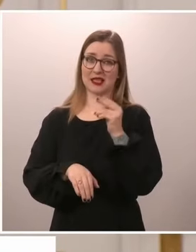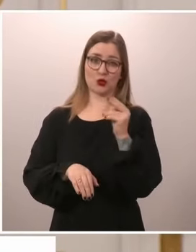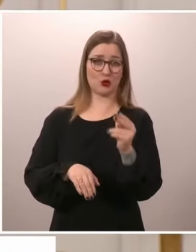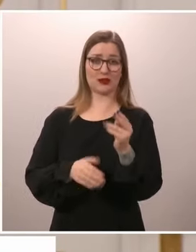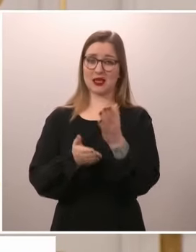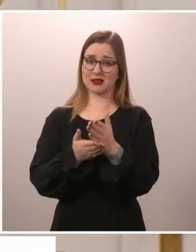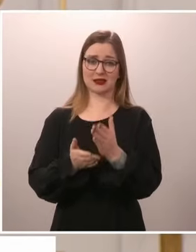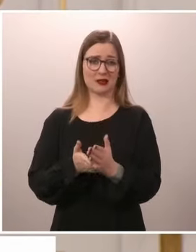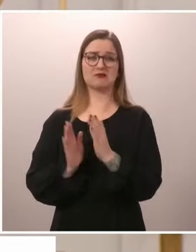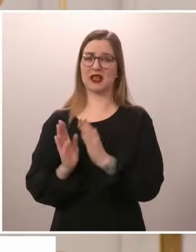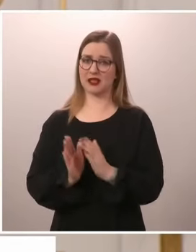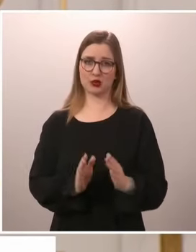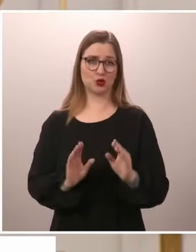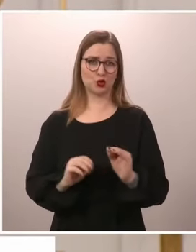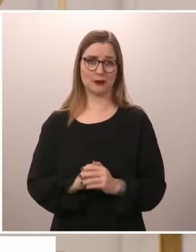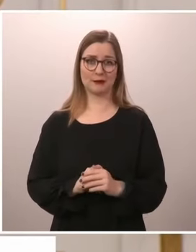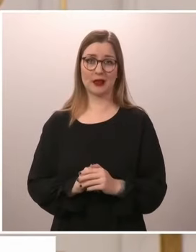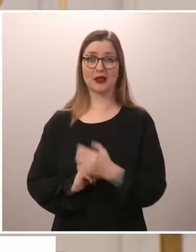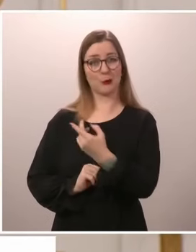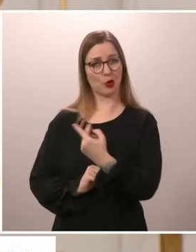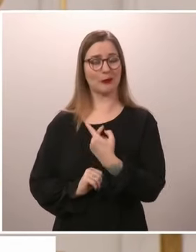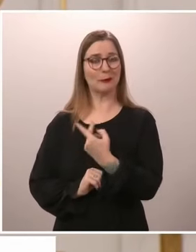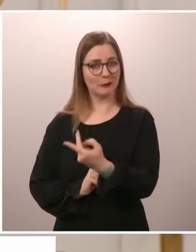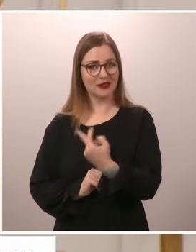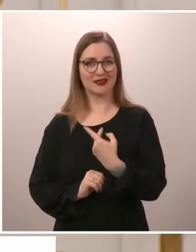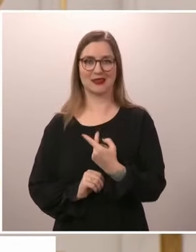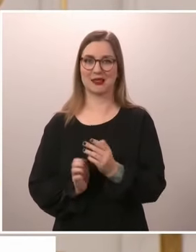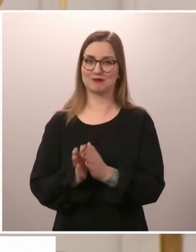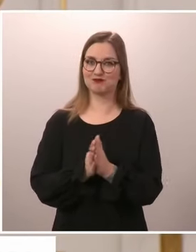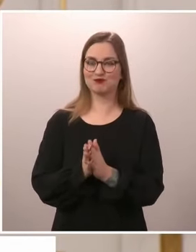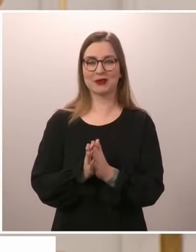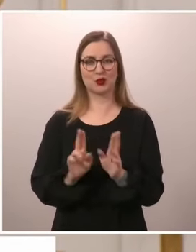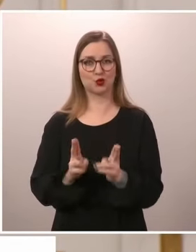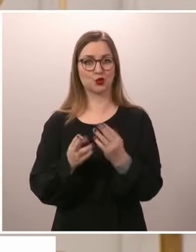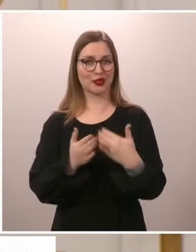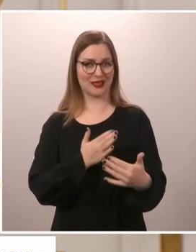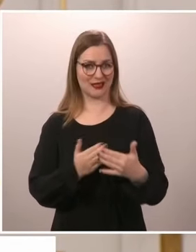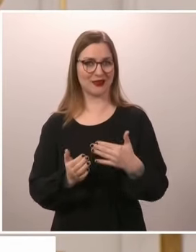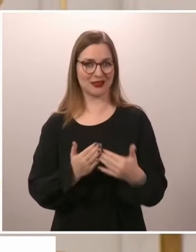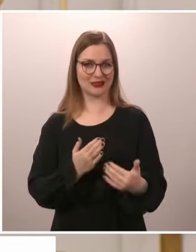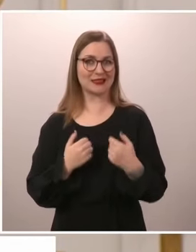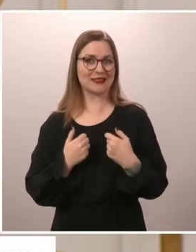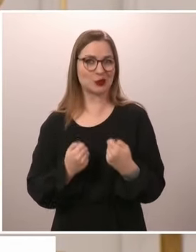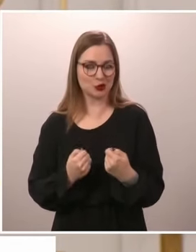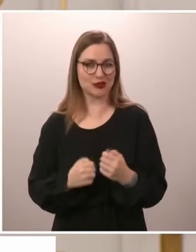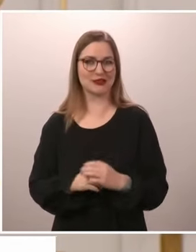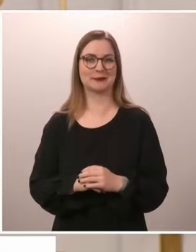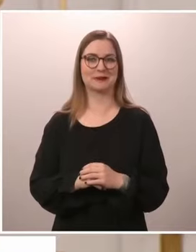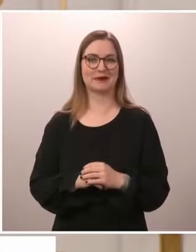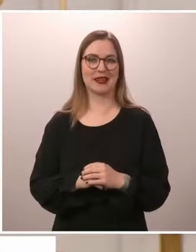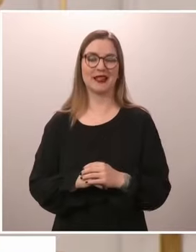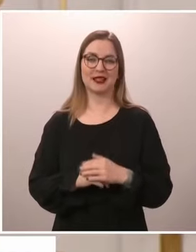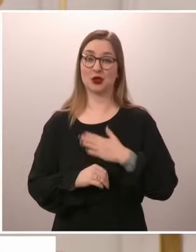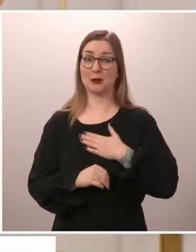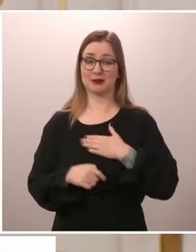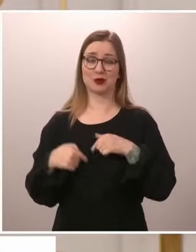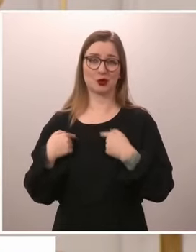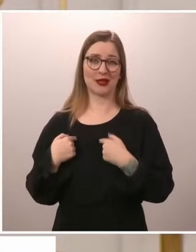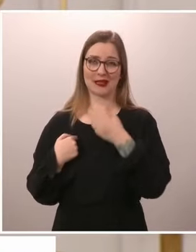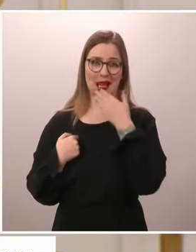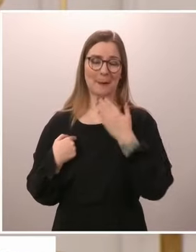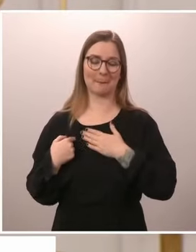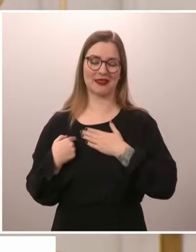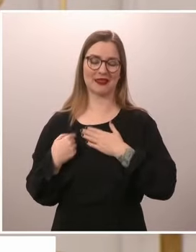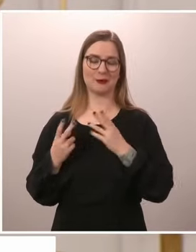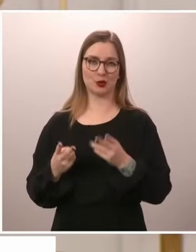Me olemme molemmat hyvinkin innokkaita tästä uudesta tehtävästä, joka tietysti lämmittää omaa sydäntäni. En olisi varmaan tähän kisaan